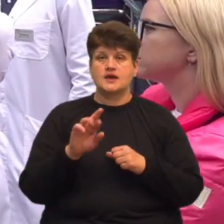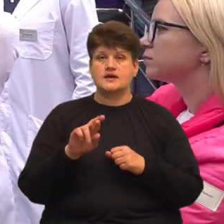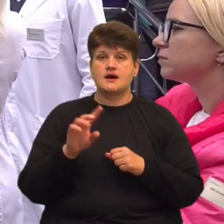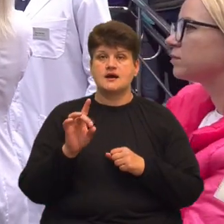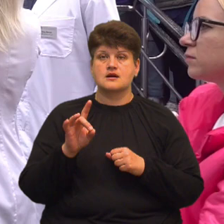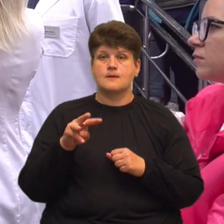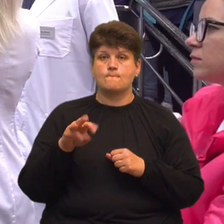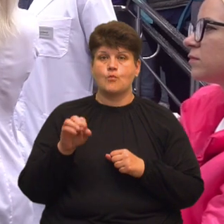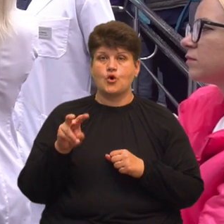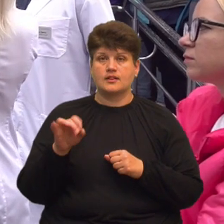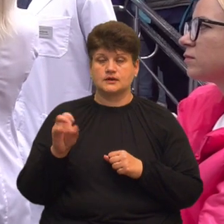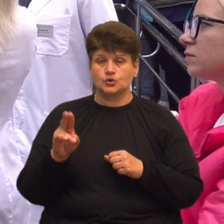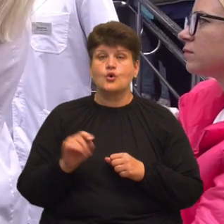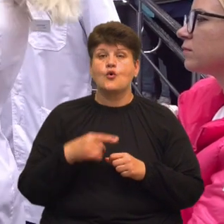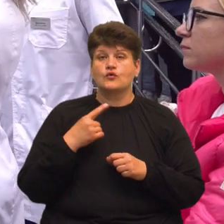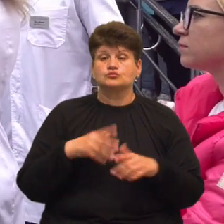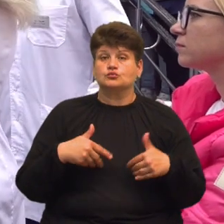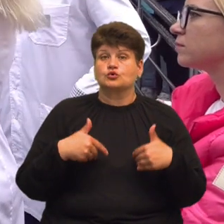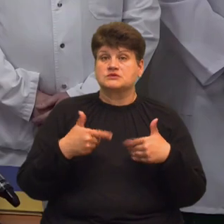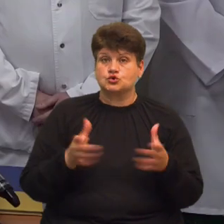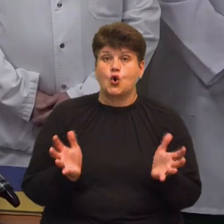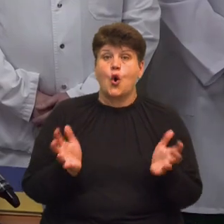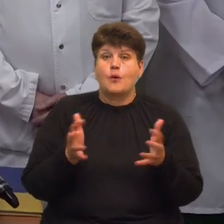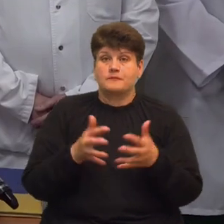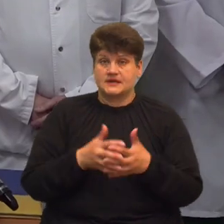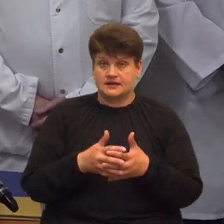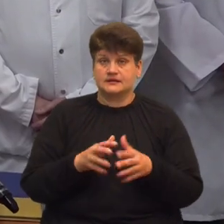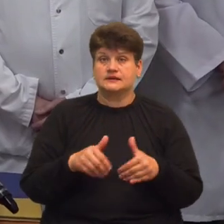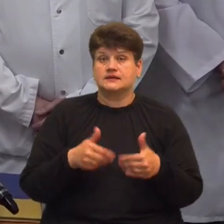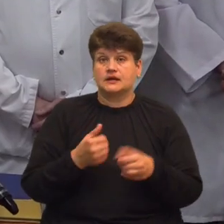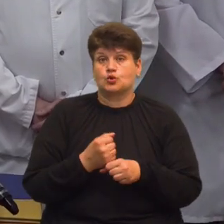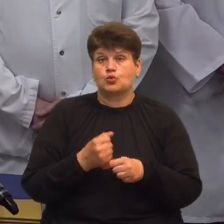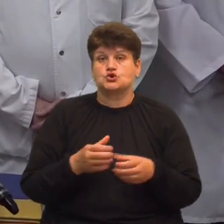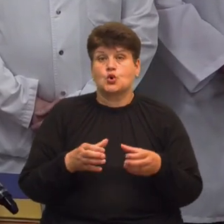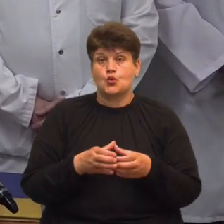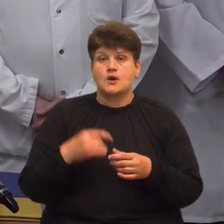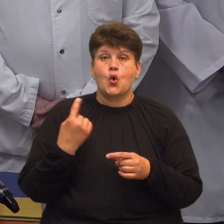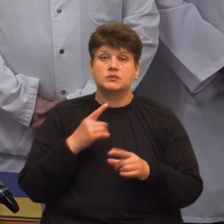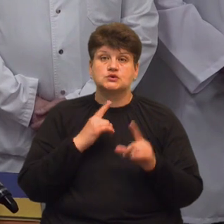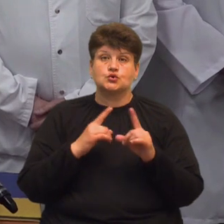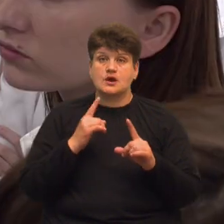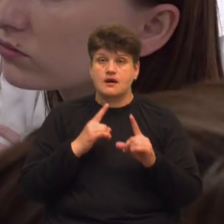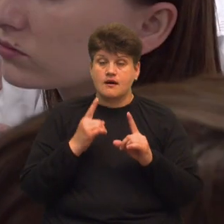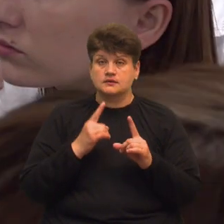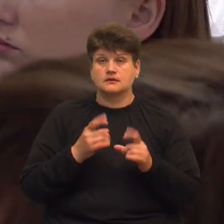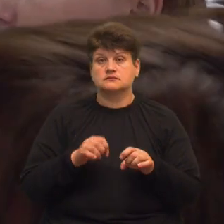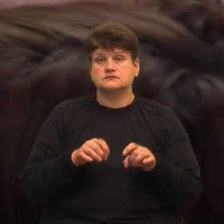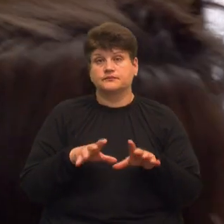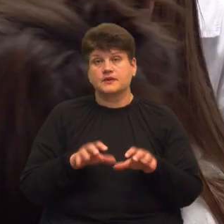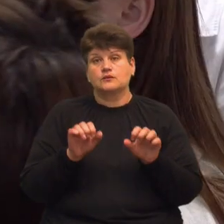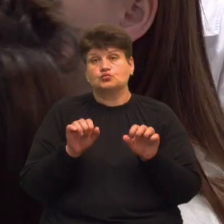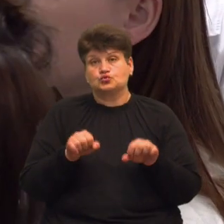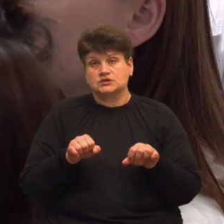пропозицію об'єднати обласну дитячу лікарню з перинатальним центром дала робоча група обласної ради, яка визначає спроможність